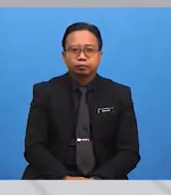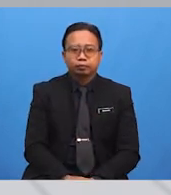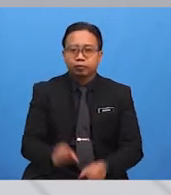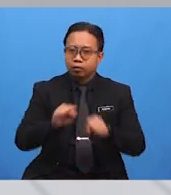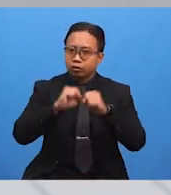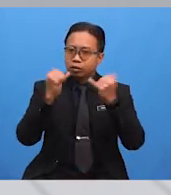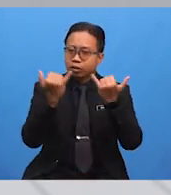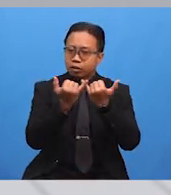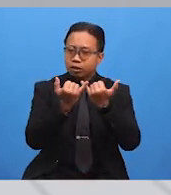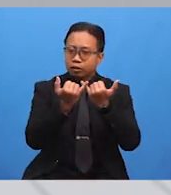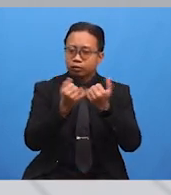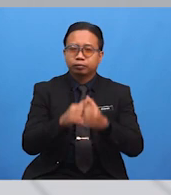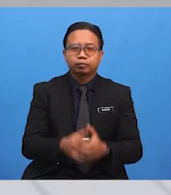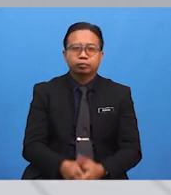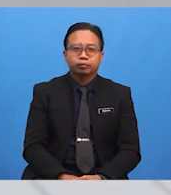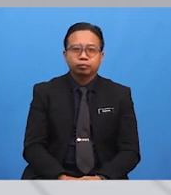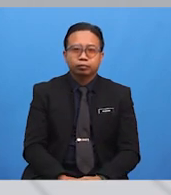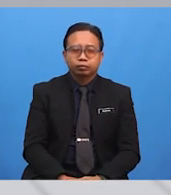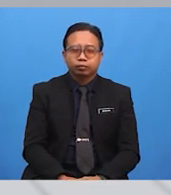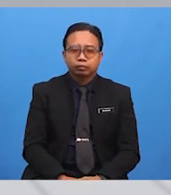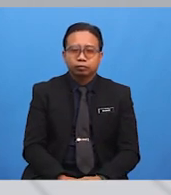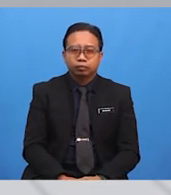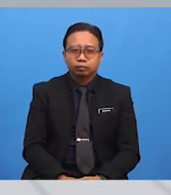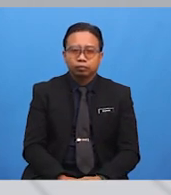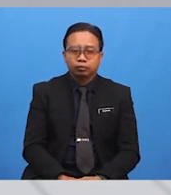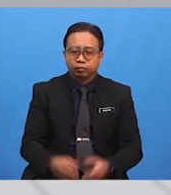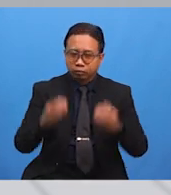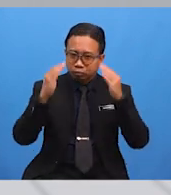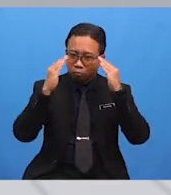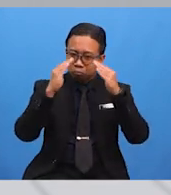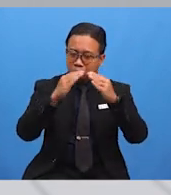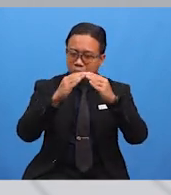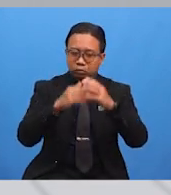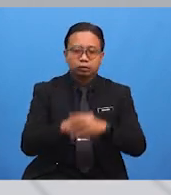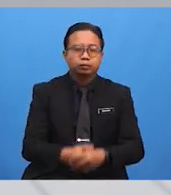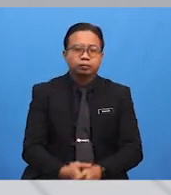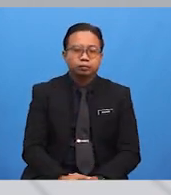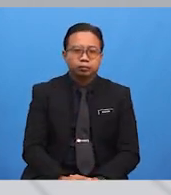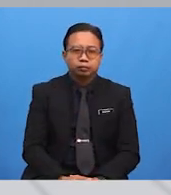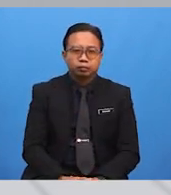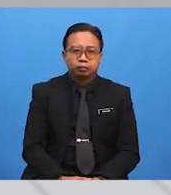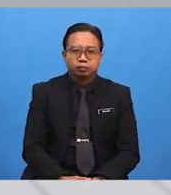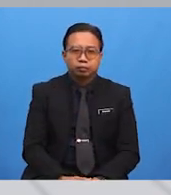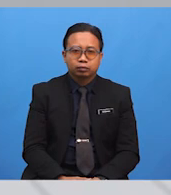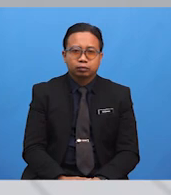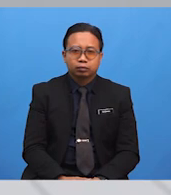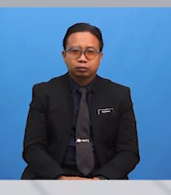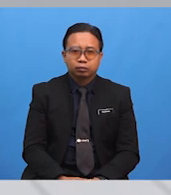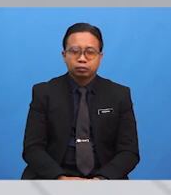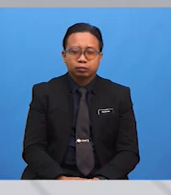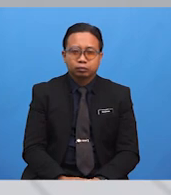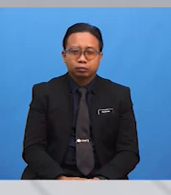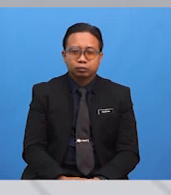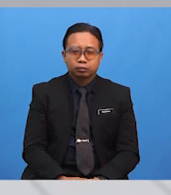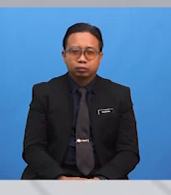pelombongan Chong Heng Kongsi dan Pahang Consolidated Company dan Black Tink Mining